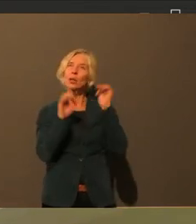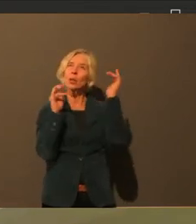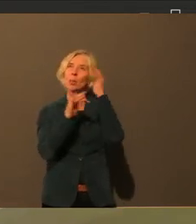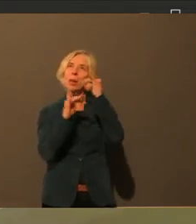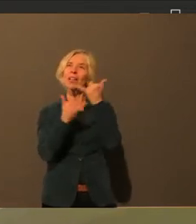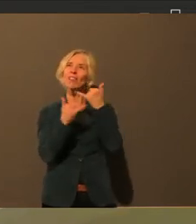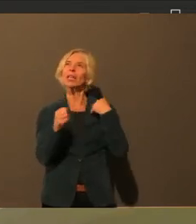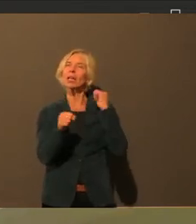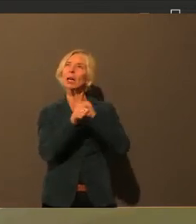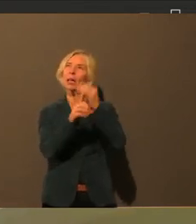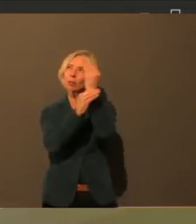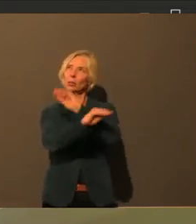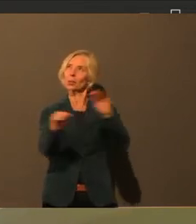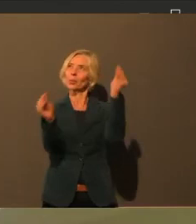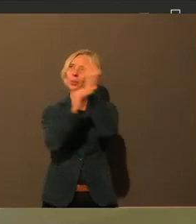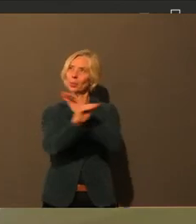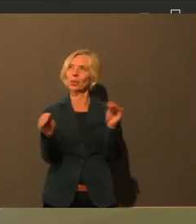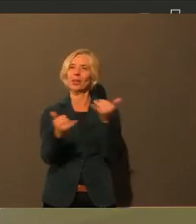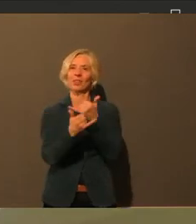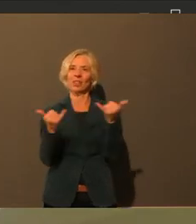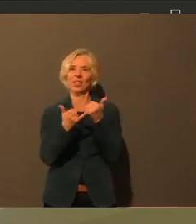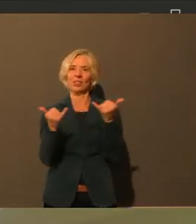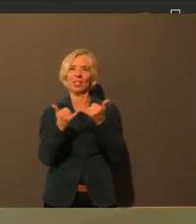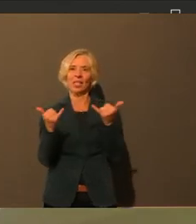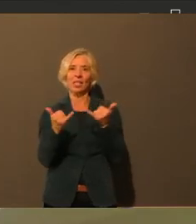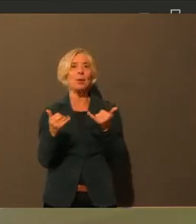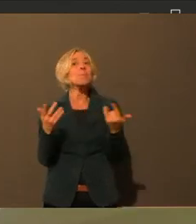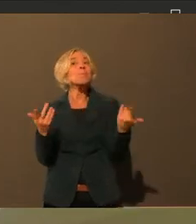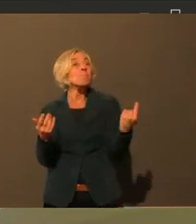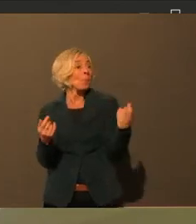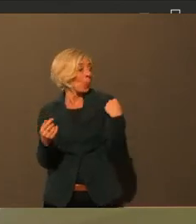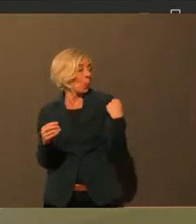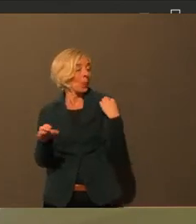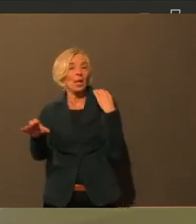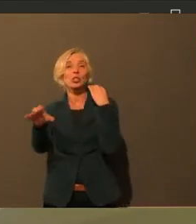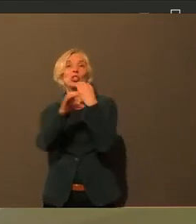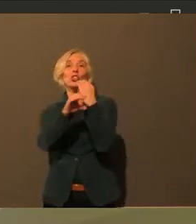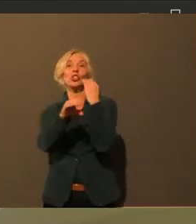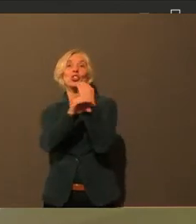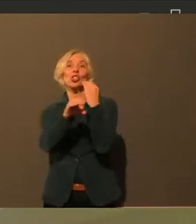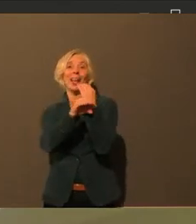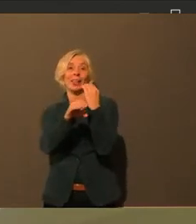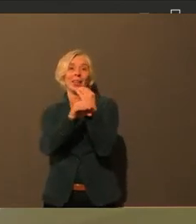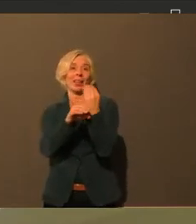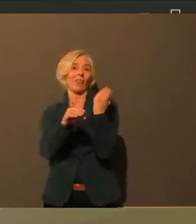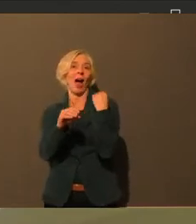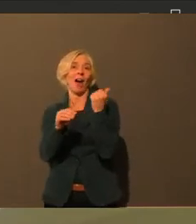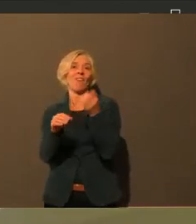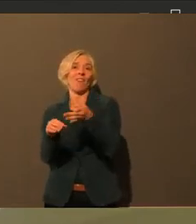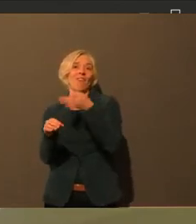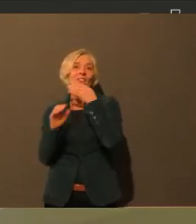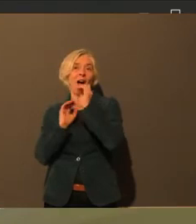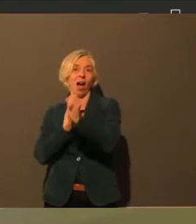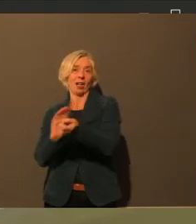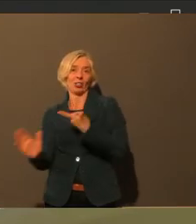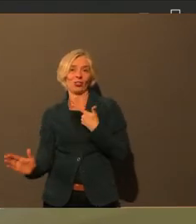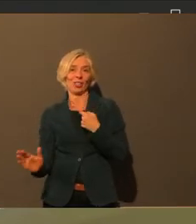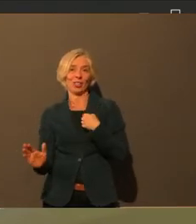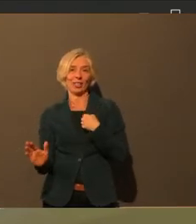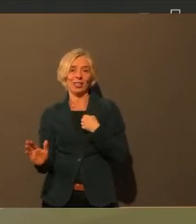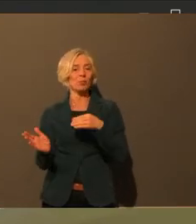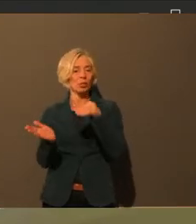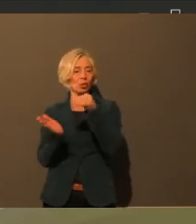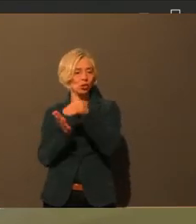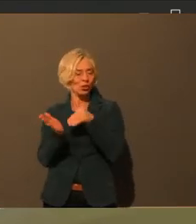mit einbeziehen. Es ist gerade über den Chat eine Frage gekommen von einer Bürgerin, die sagt, Vorschlag, Unterstützung des